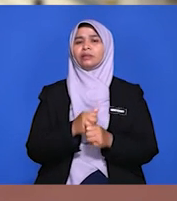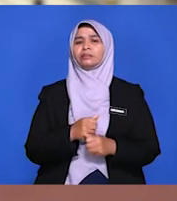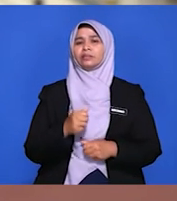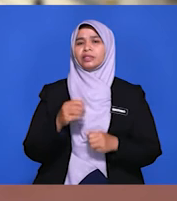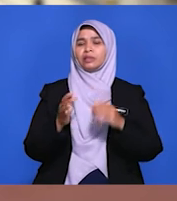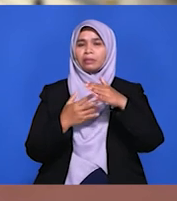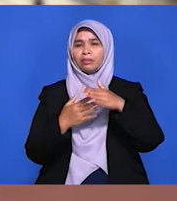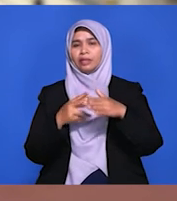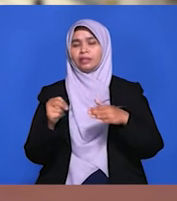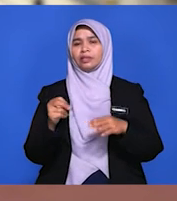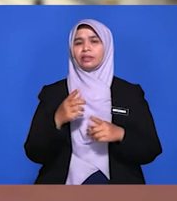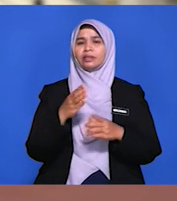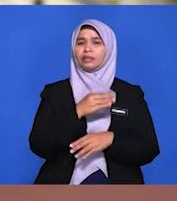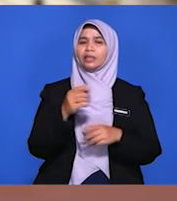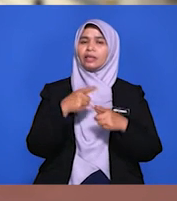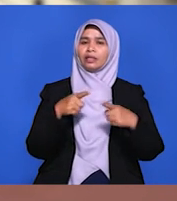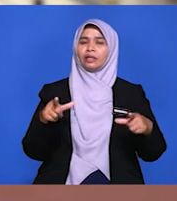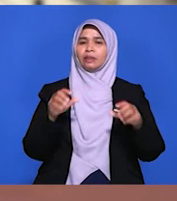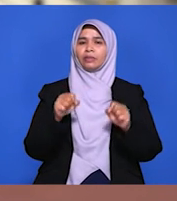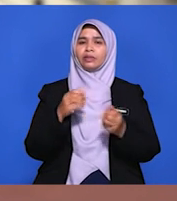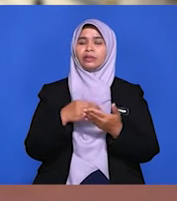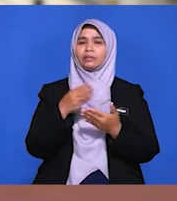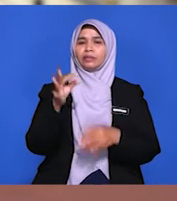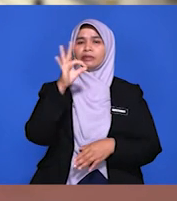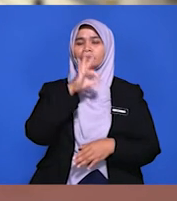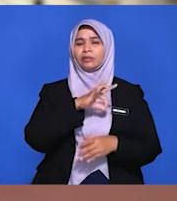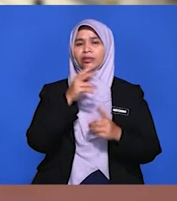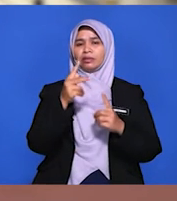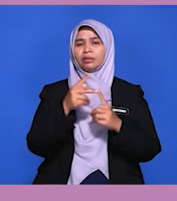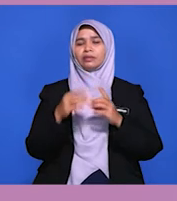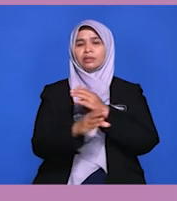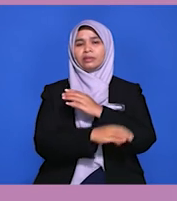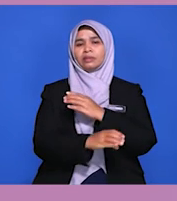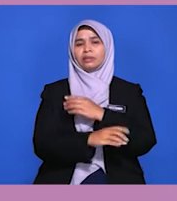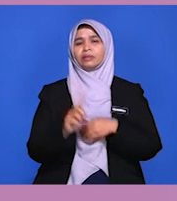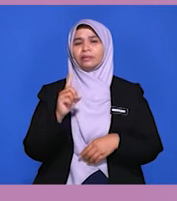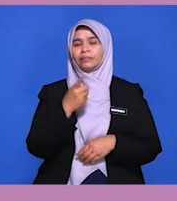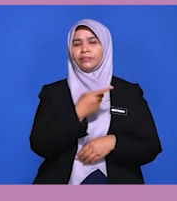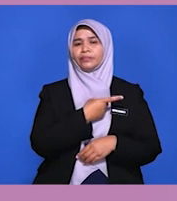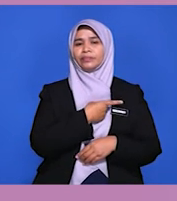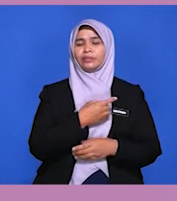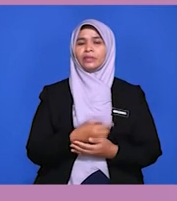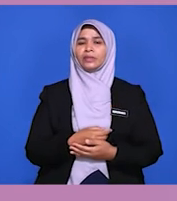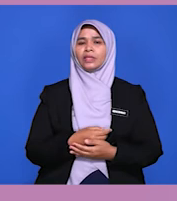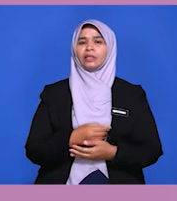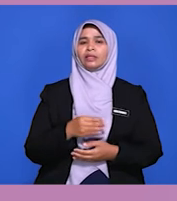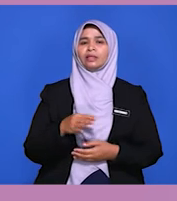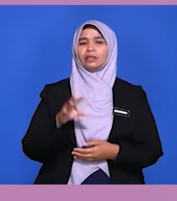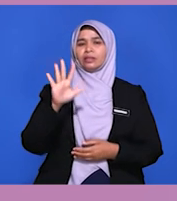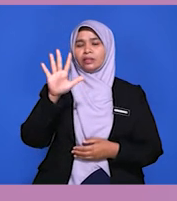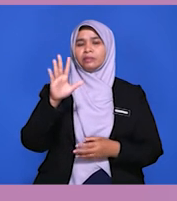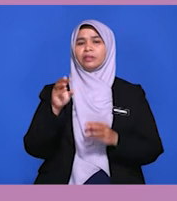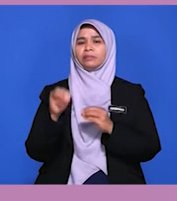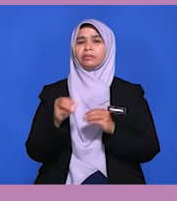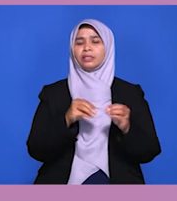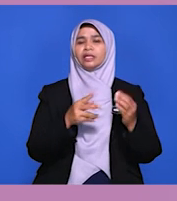kebakaran dan sebagainya boleh memberi manfaat kepada negara kita. Manfaat kelima kepada Malaysia ialah pemindahan